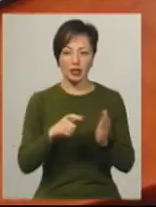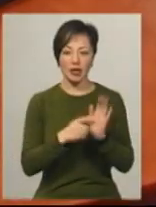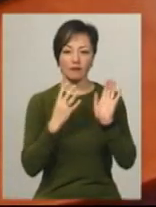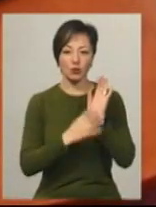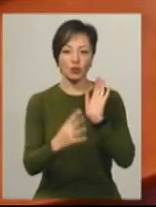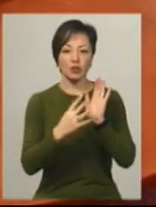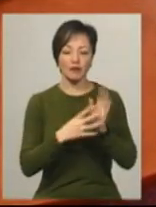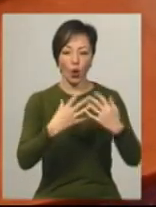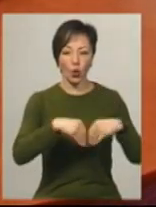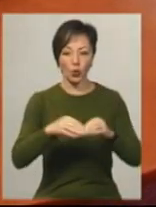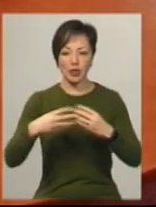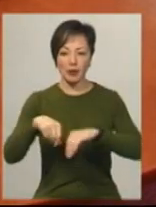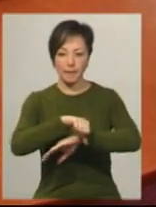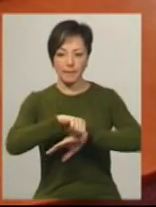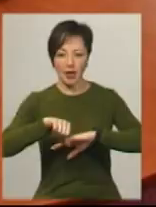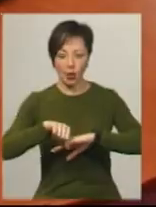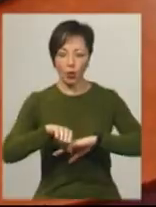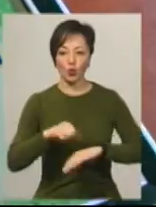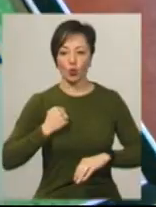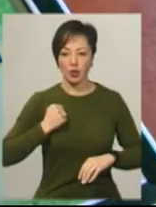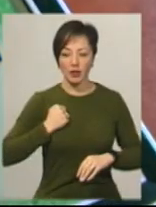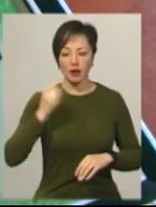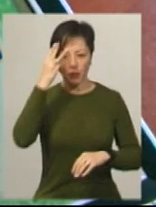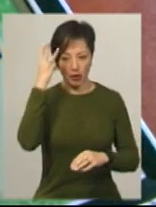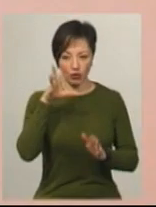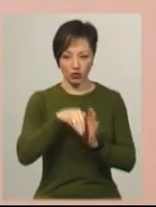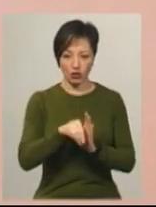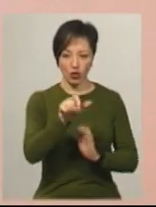99 родин прикордонників, серед них і хмельничани.